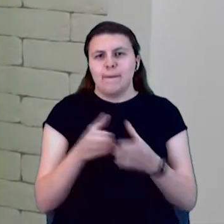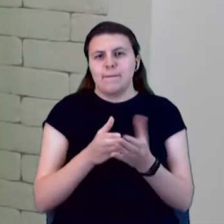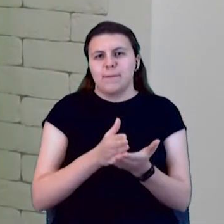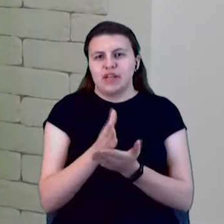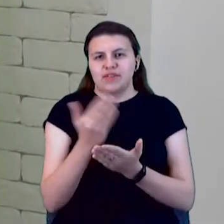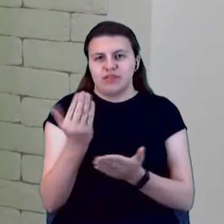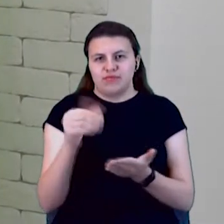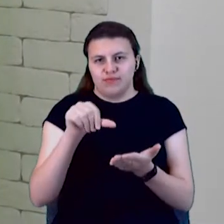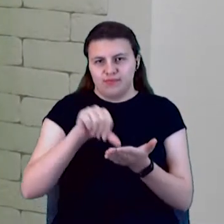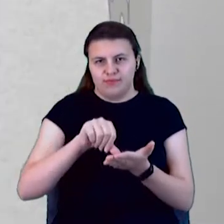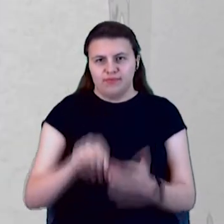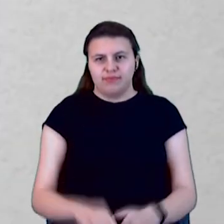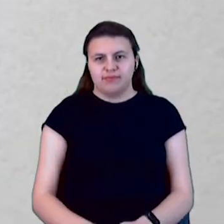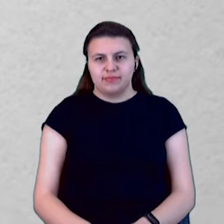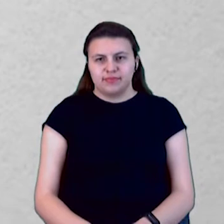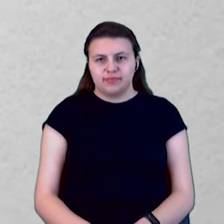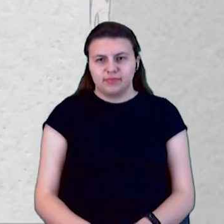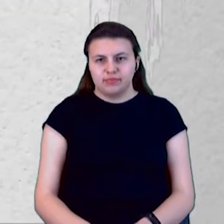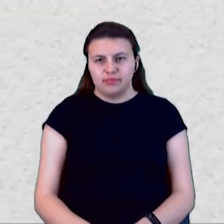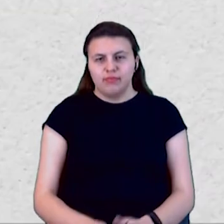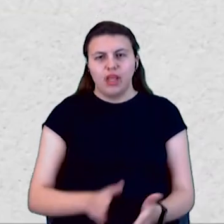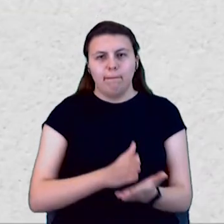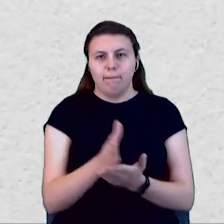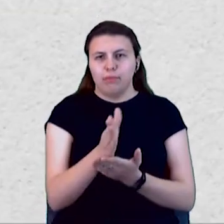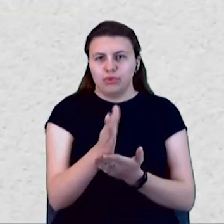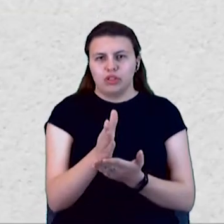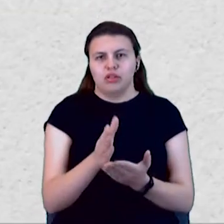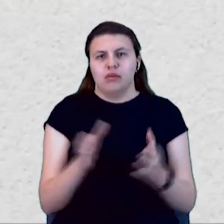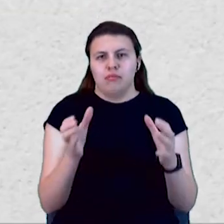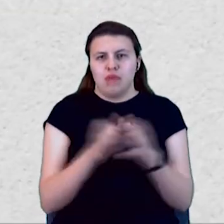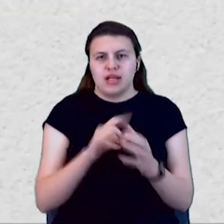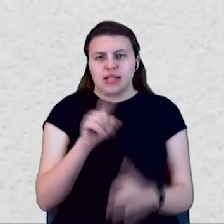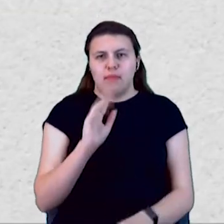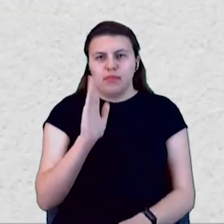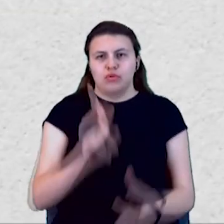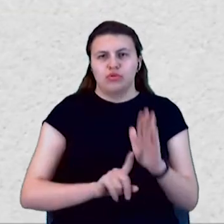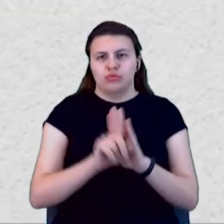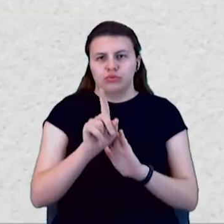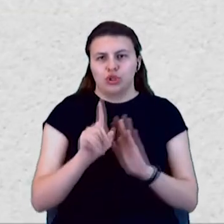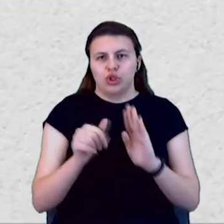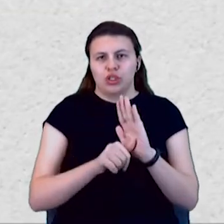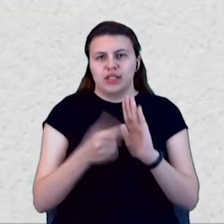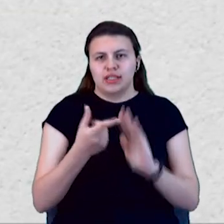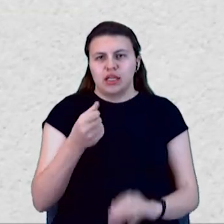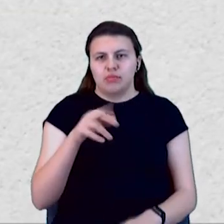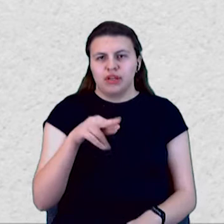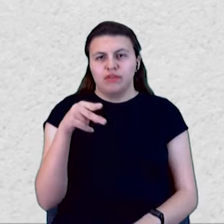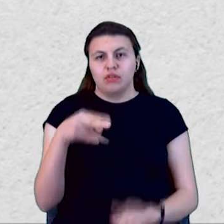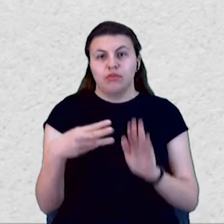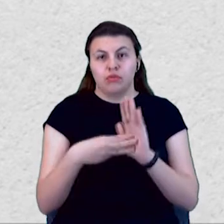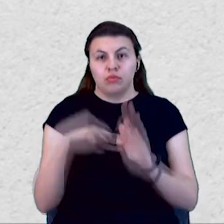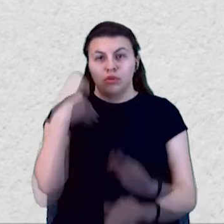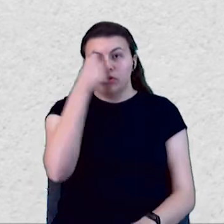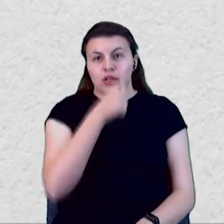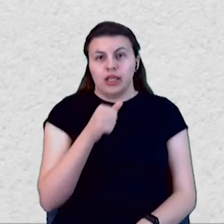балотуєтесь. Політична партія «За майбутнє» заснована 6 серпня 2008 року керівник Ігор Палица.